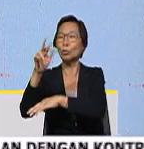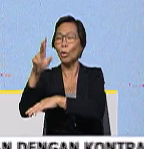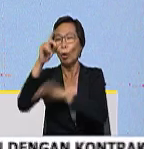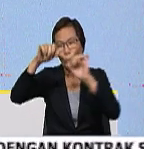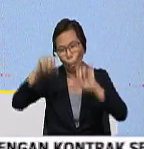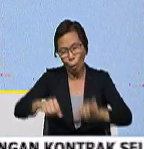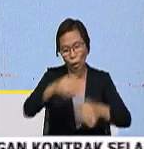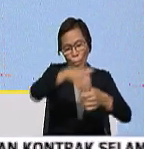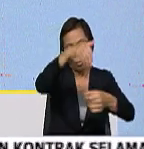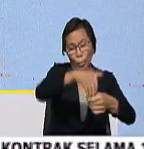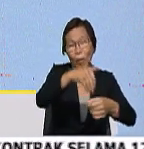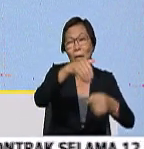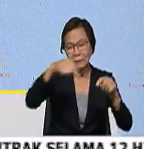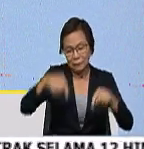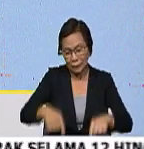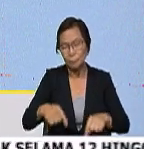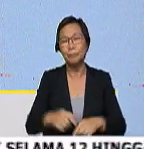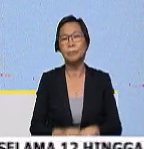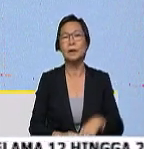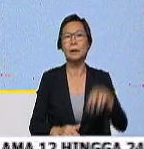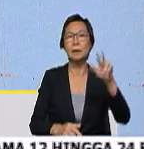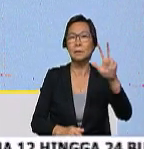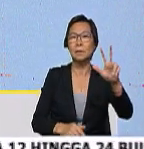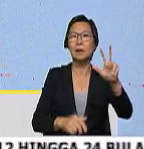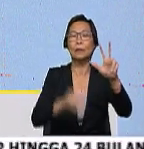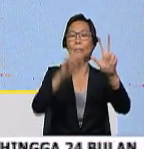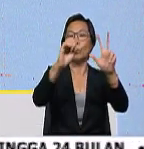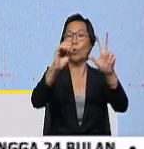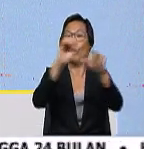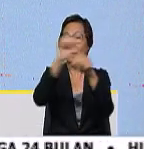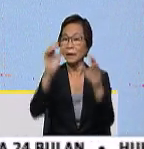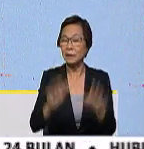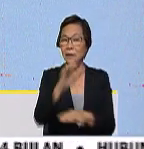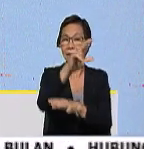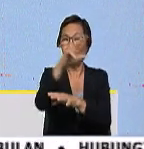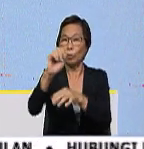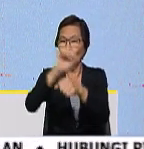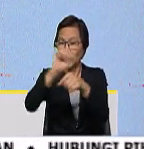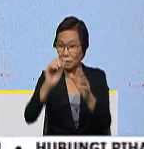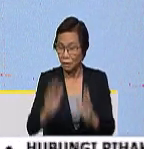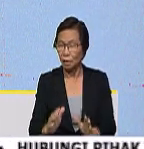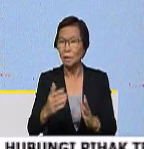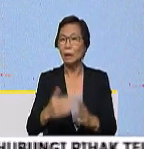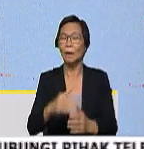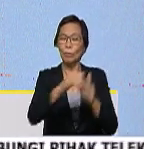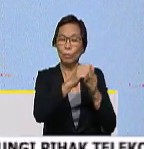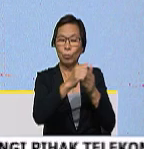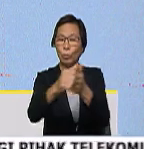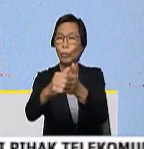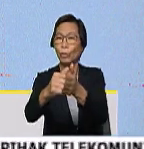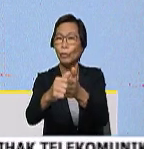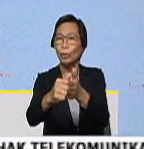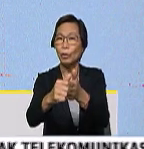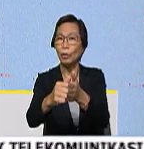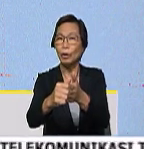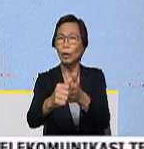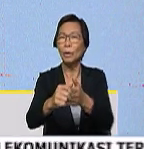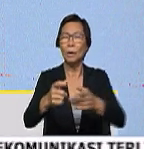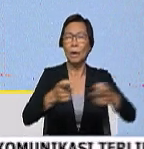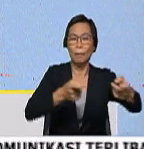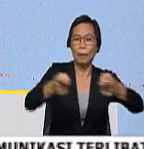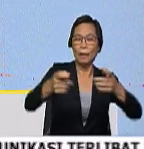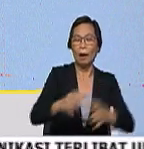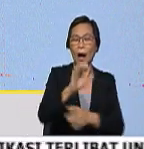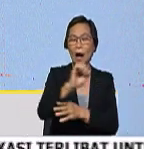membang undi pada pilihan hari kali ini. Selamai 30 petugas selah pun bertugas yang diketuai oleh penyelia